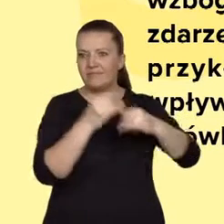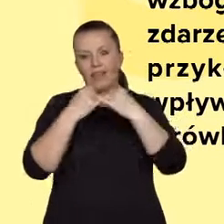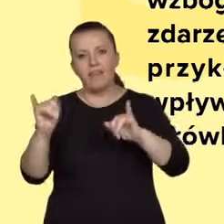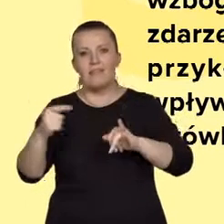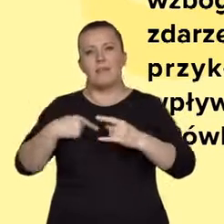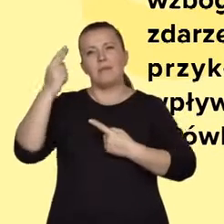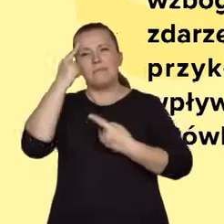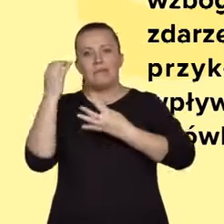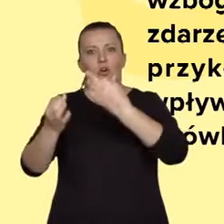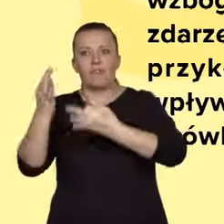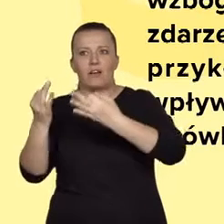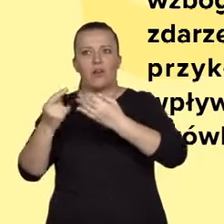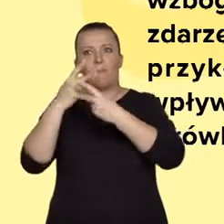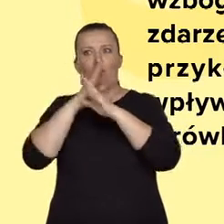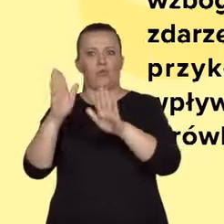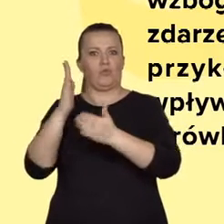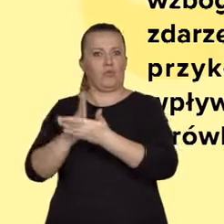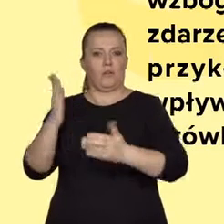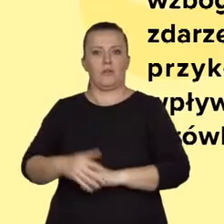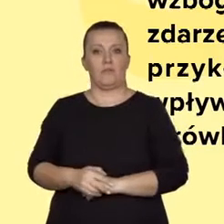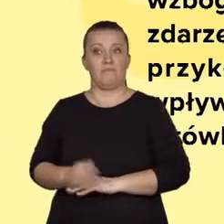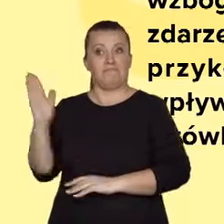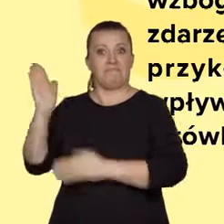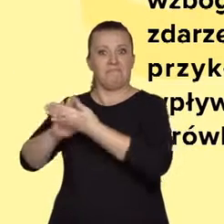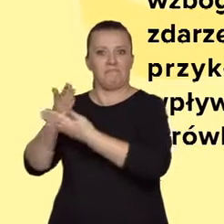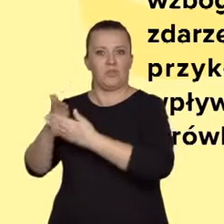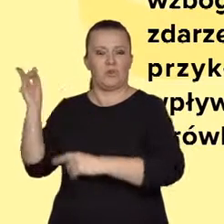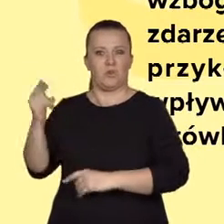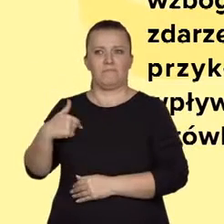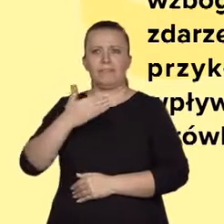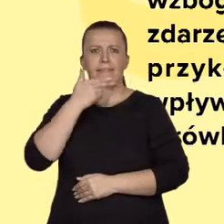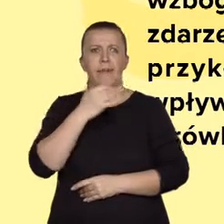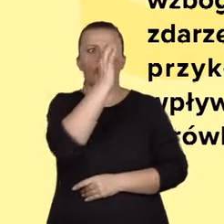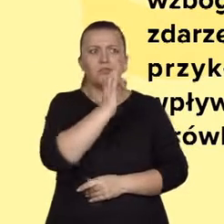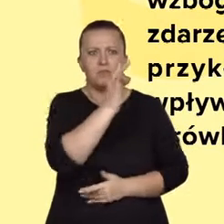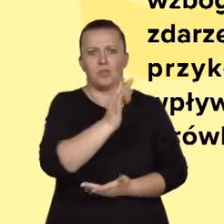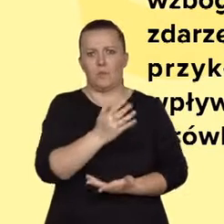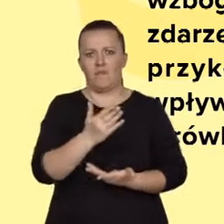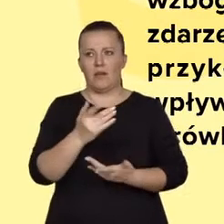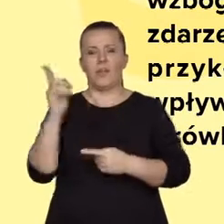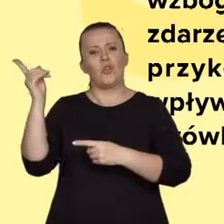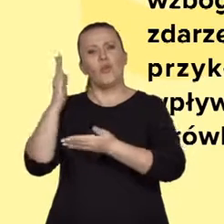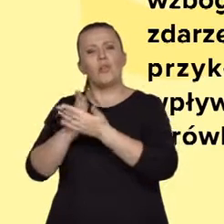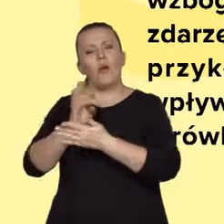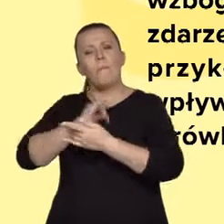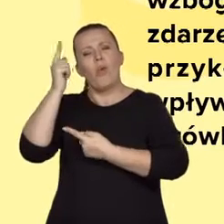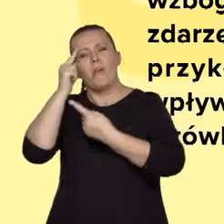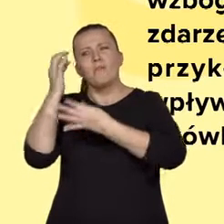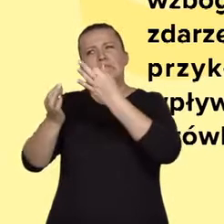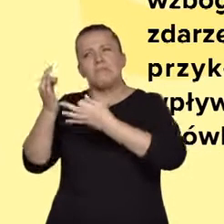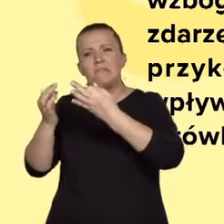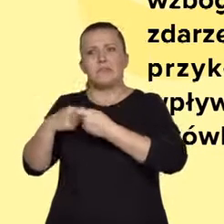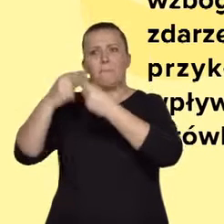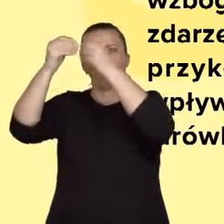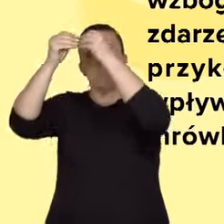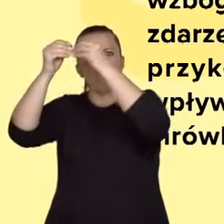Przykład takiej kompozycji mamy na planszy. Nie ma tu stopniowania, ale rozwijanie refleksji. Nie jest to też klasyczny układ rozprawki, czy